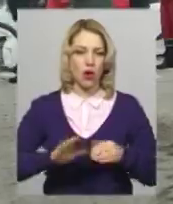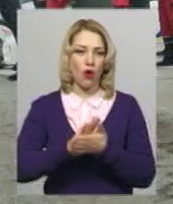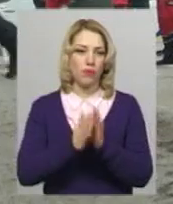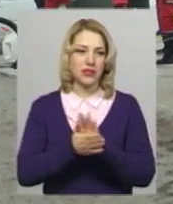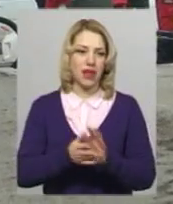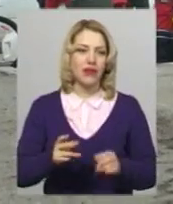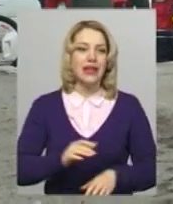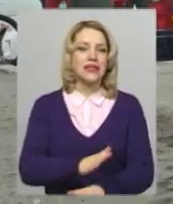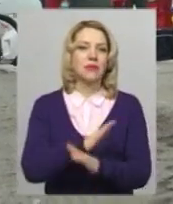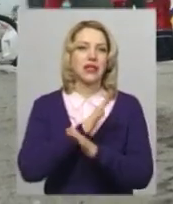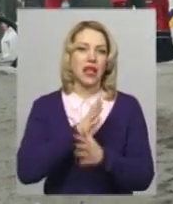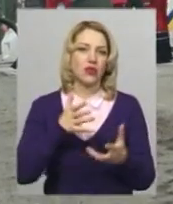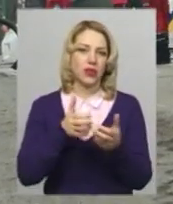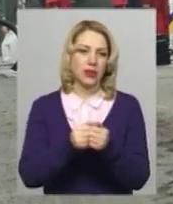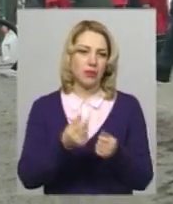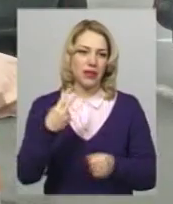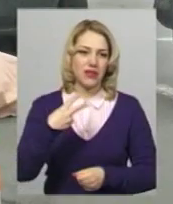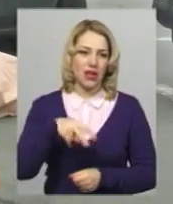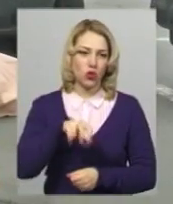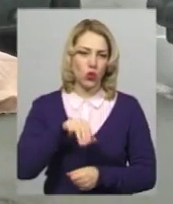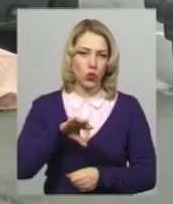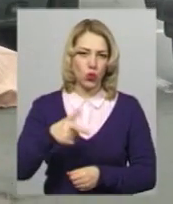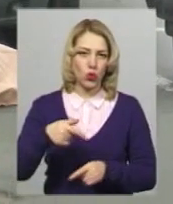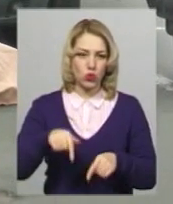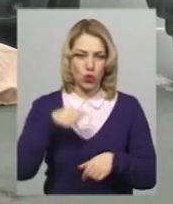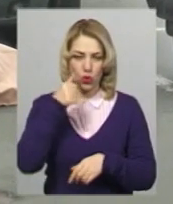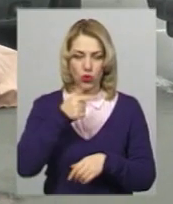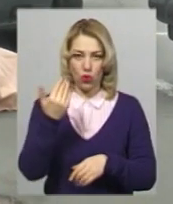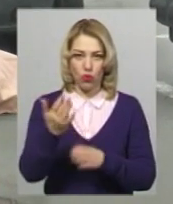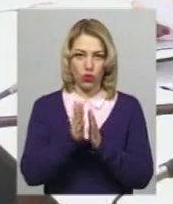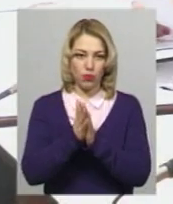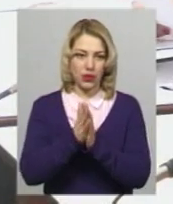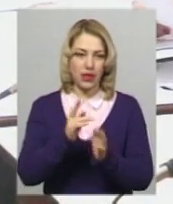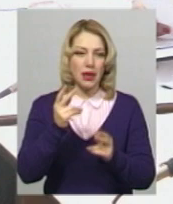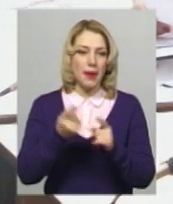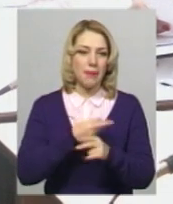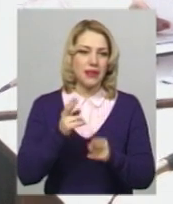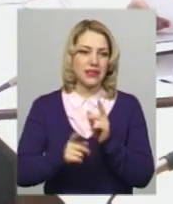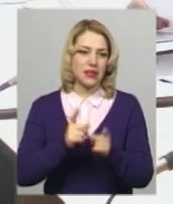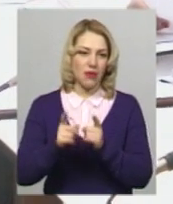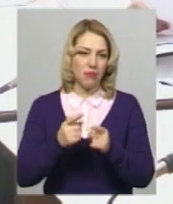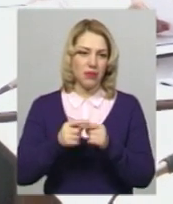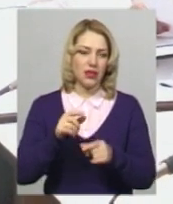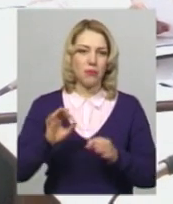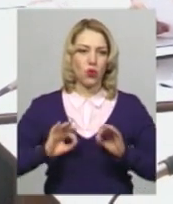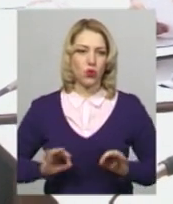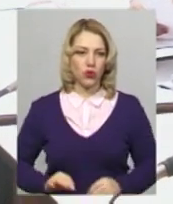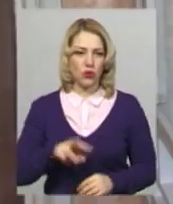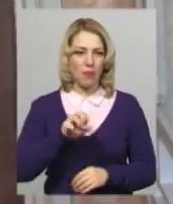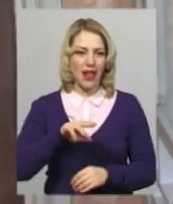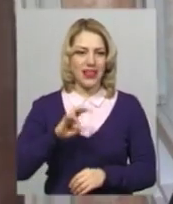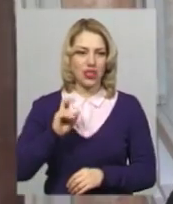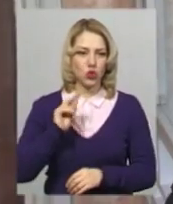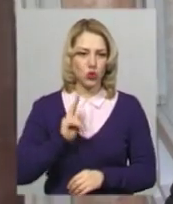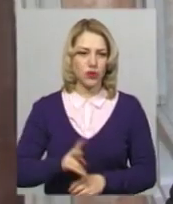смертельної ДТП 20 лютого цього року. Його клопотання без змін підтримала прокурор відділу прокуратури Хмельницької області Марія Мельничук.